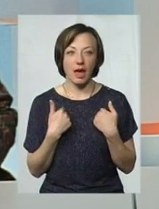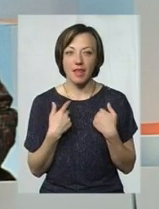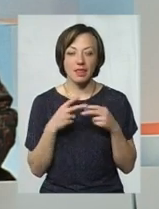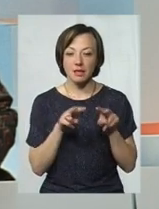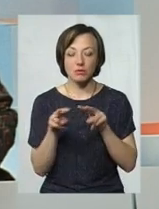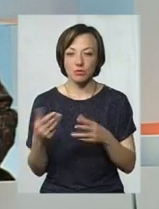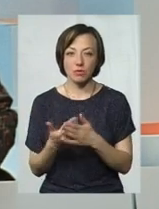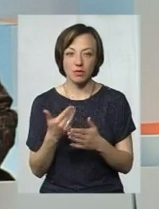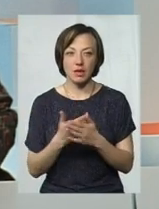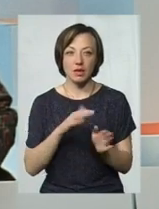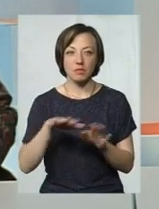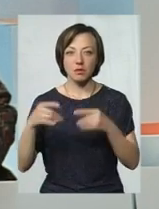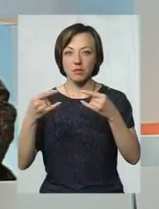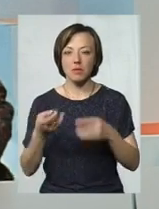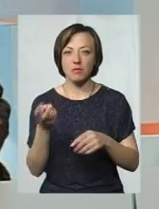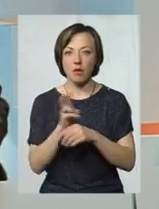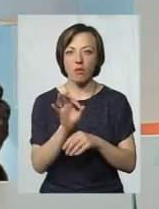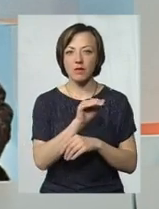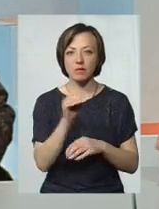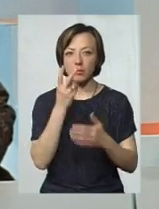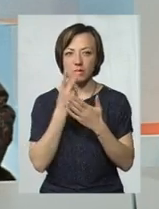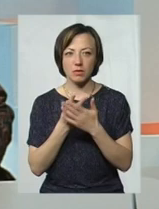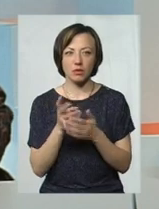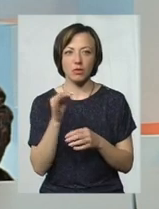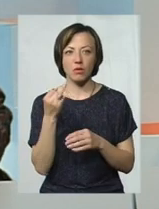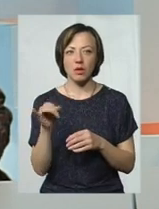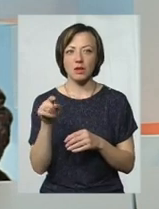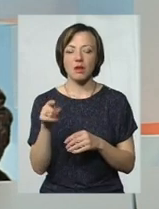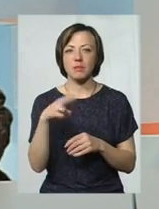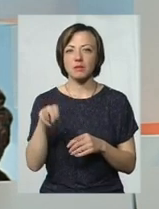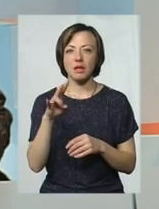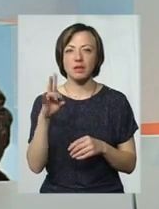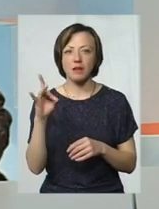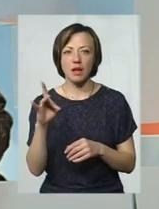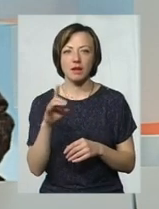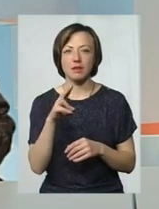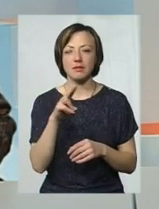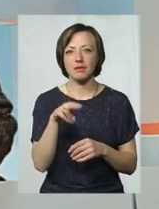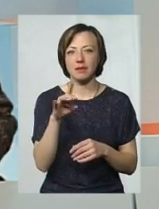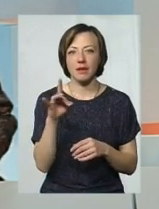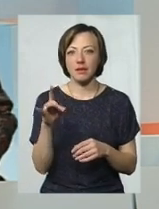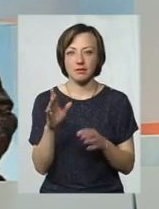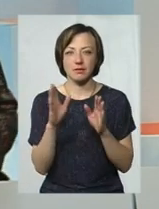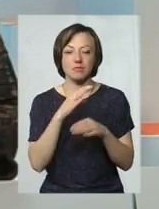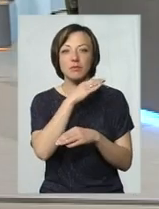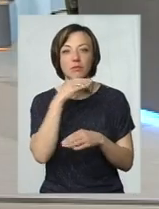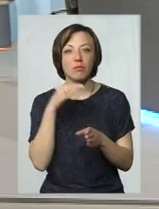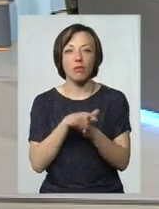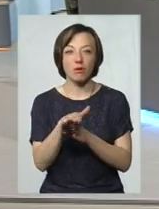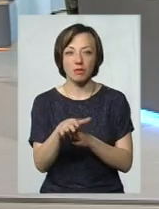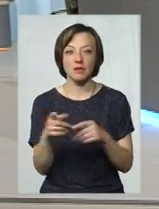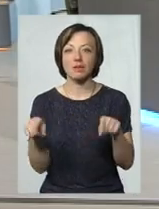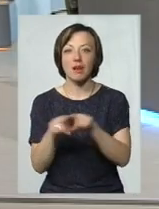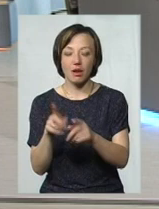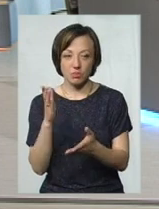цими новинами, я після передачі приїхав в офіс, подивився, ой, там ДНРа, ЛНРа, хто хватає, тільки шукай. Тобто воно там